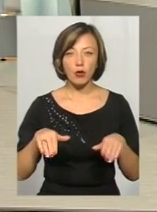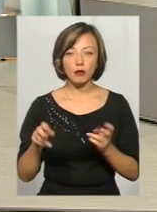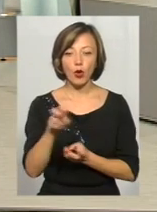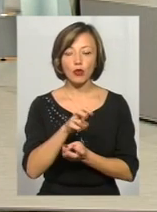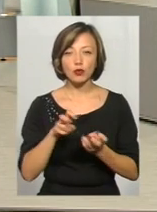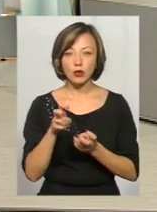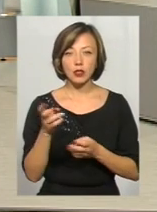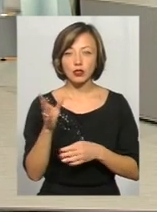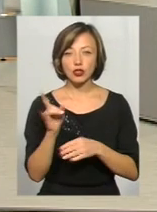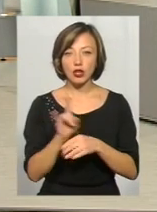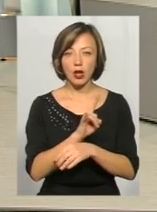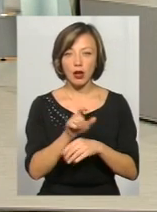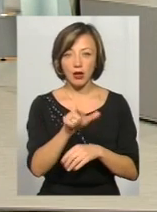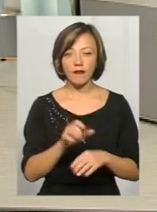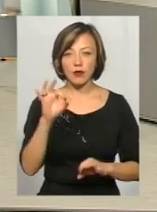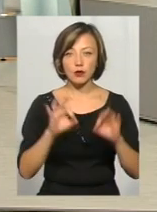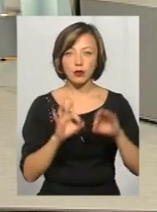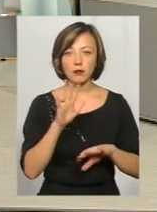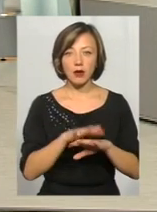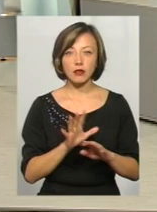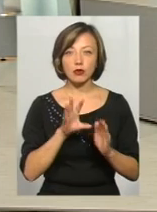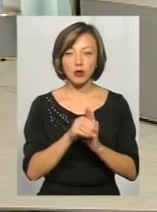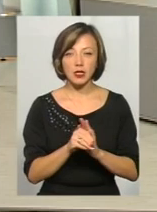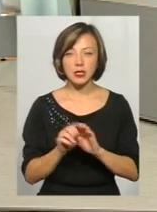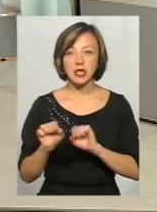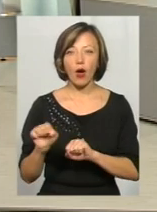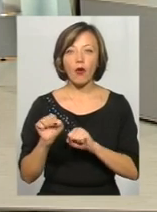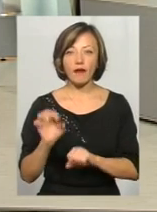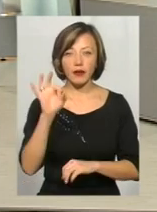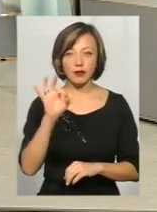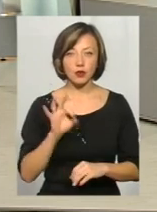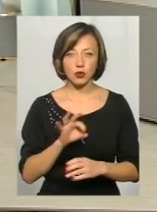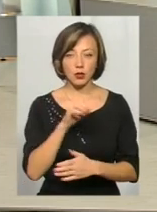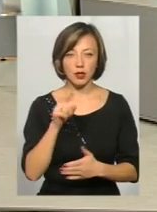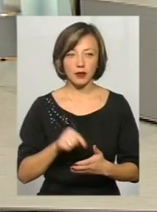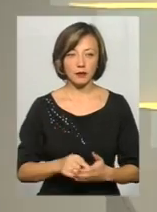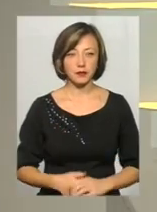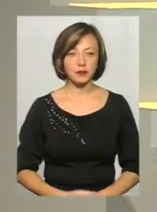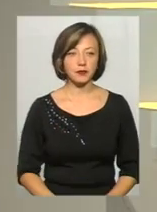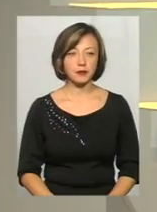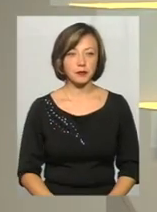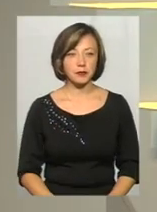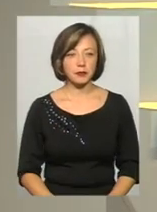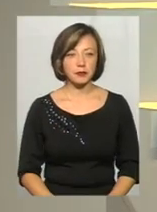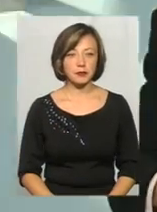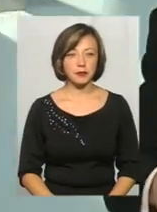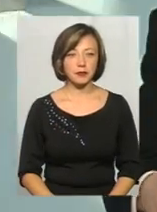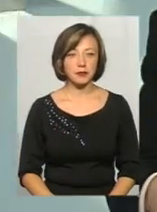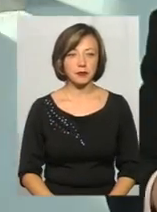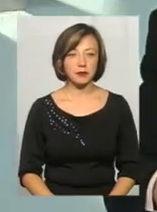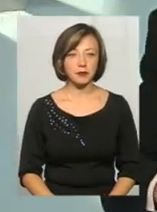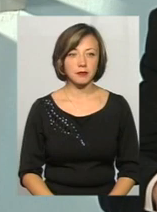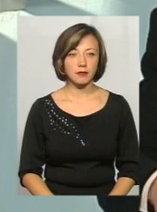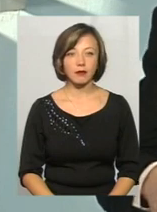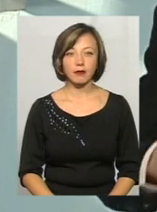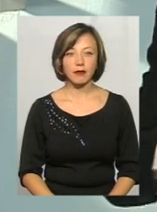шахрая? Адже до відсотків банку входять страхові відсотки. Таке питання. Некомпетентне в цьому